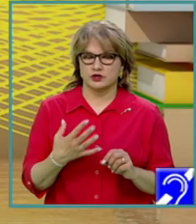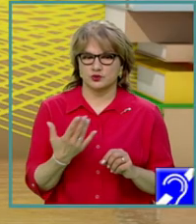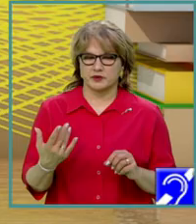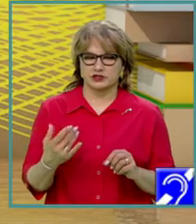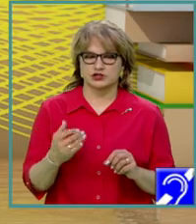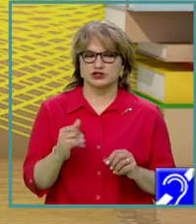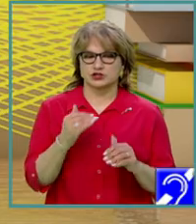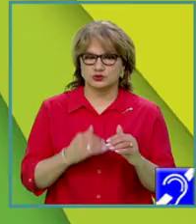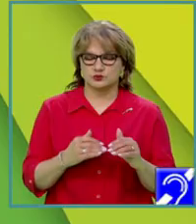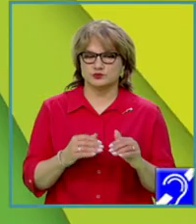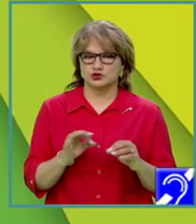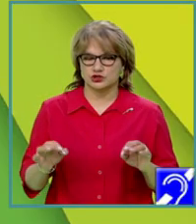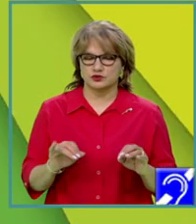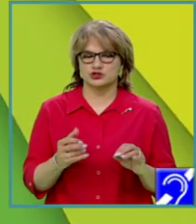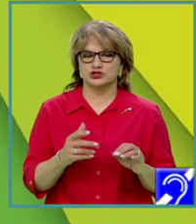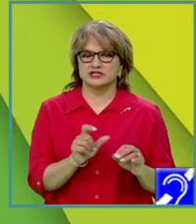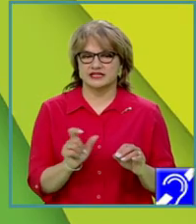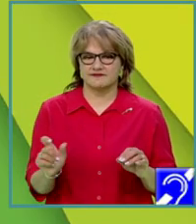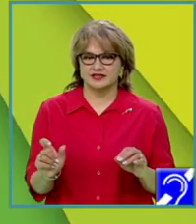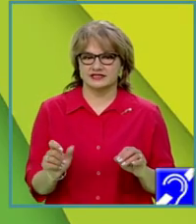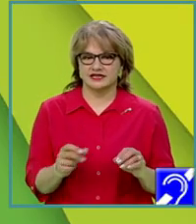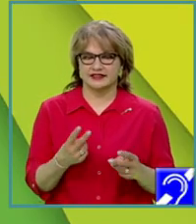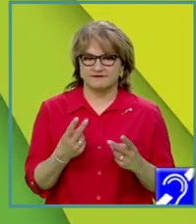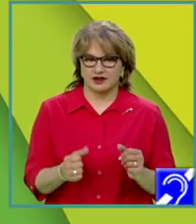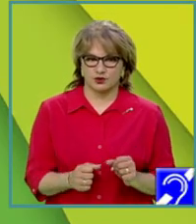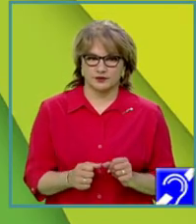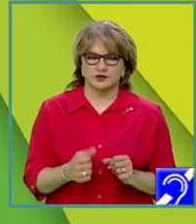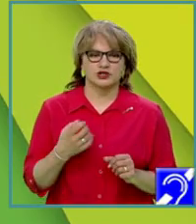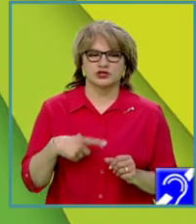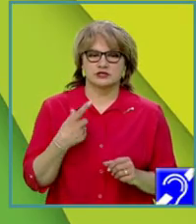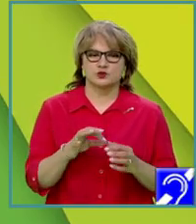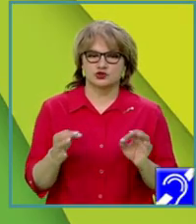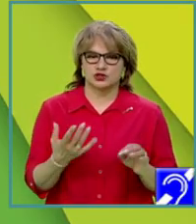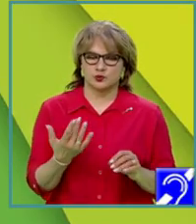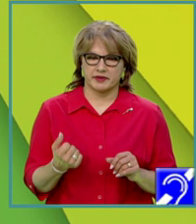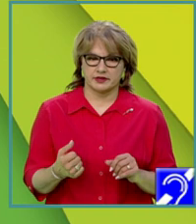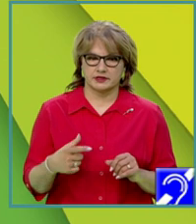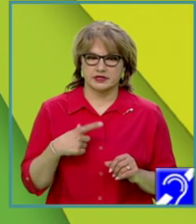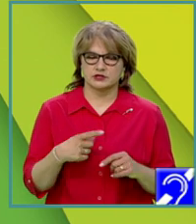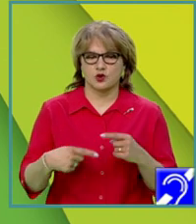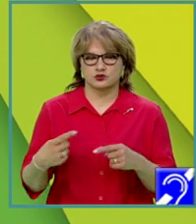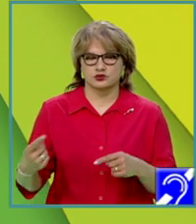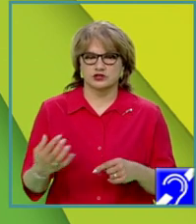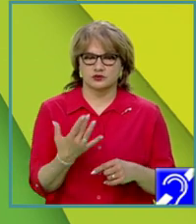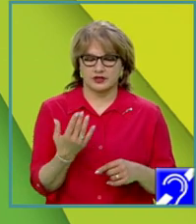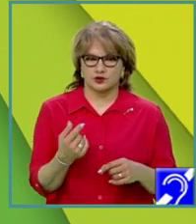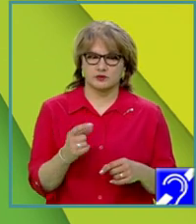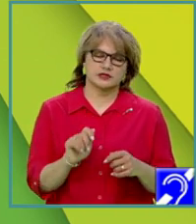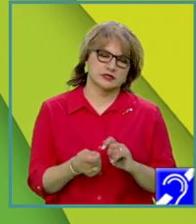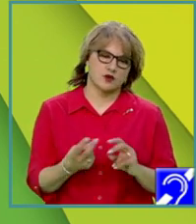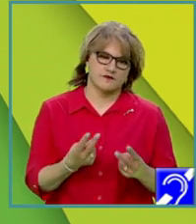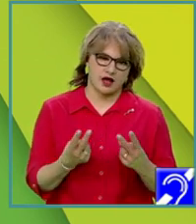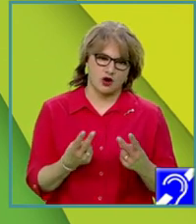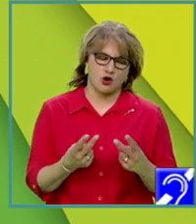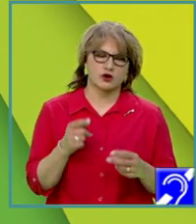subșirurile și secvențele de valori. Ce este un șir numeric? Este o succesiune de numere sau de valori